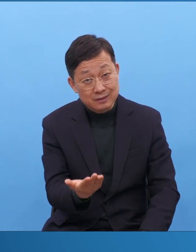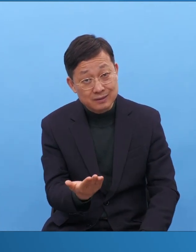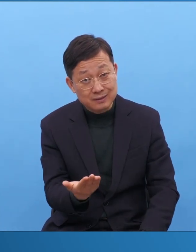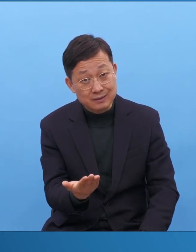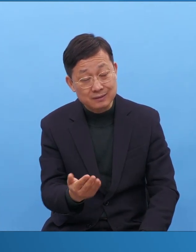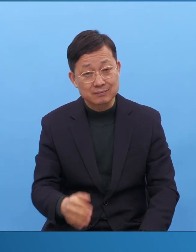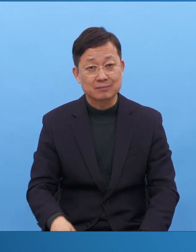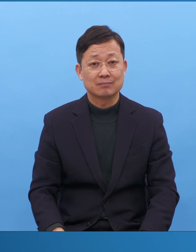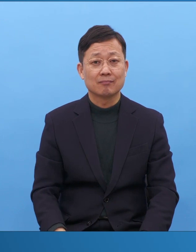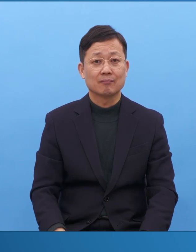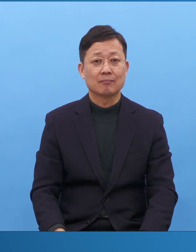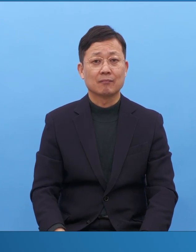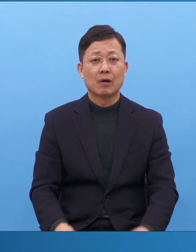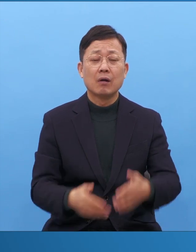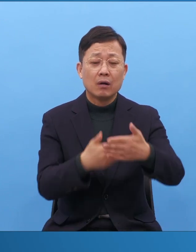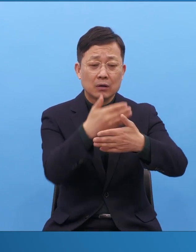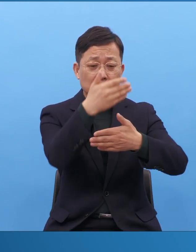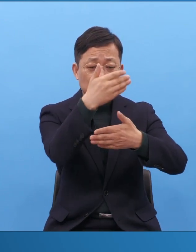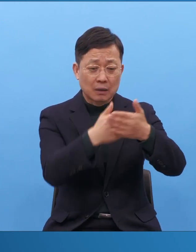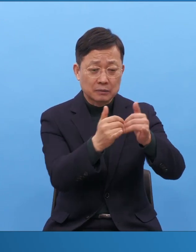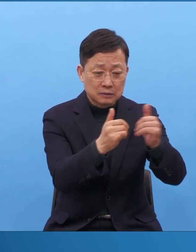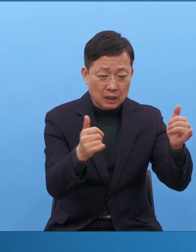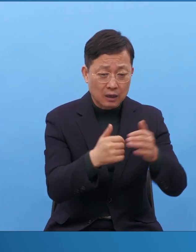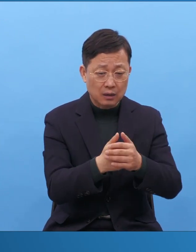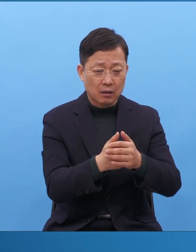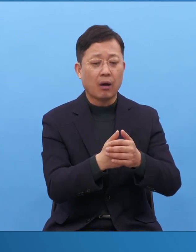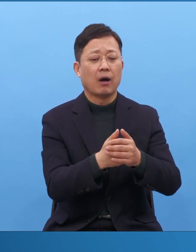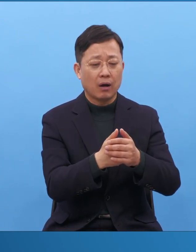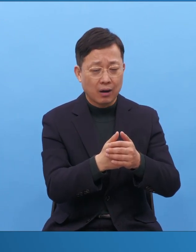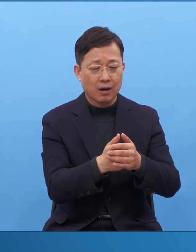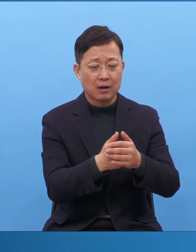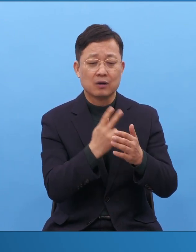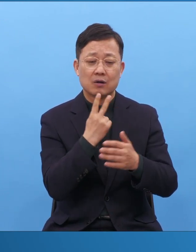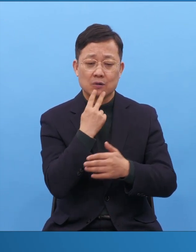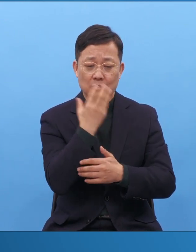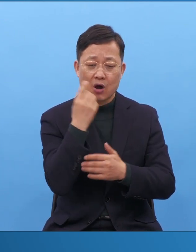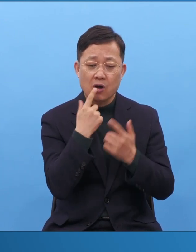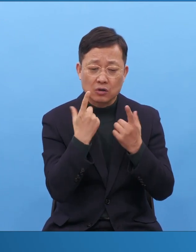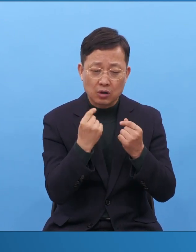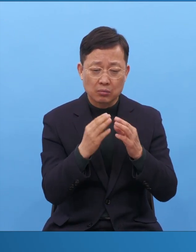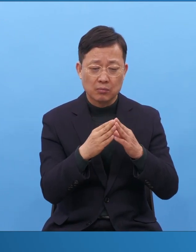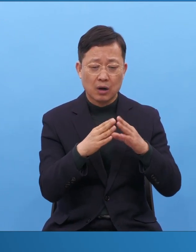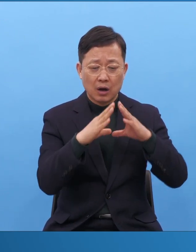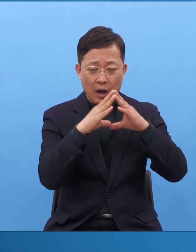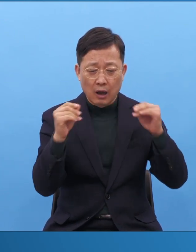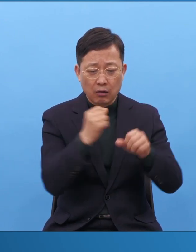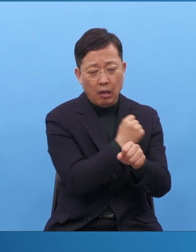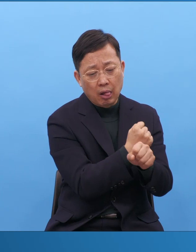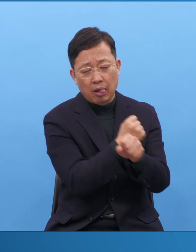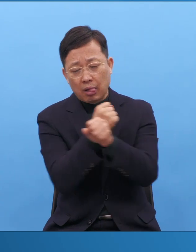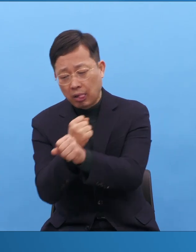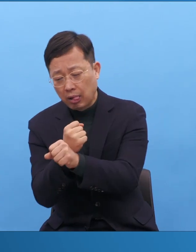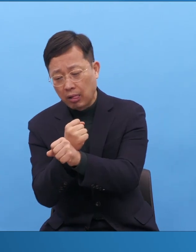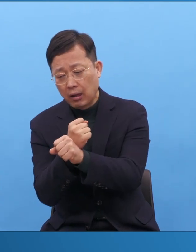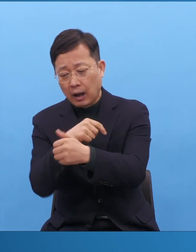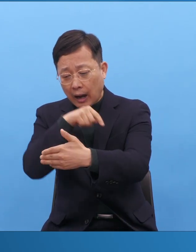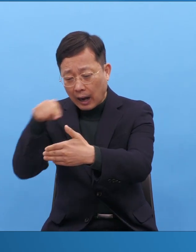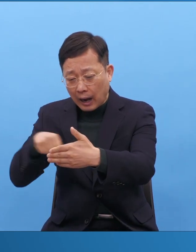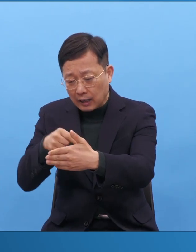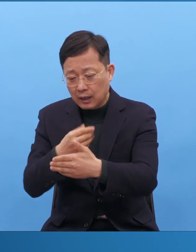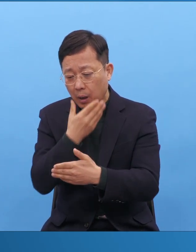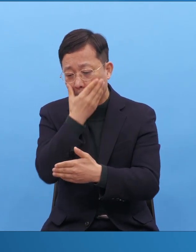남은 자가 누구냐 노예로 포로대 갔을 때 복원 가진 사람들이 있었다. 그게 남은 자예요.